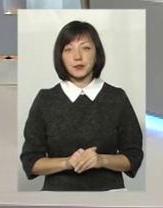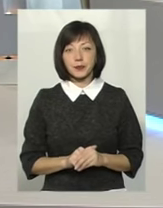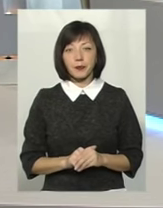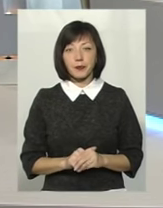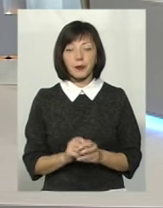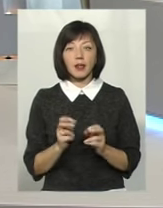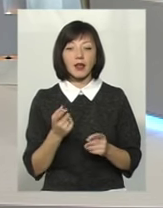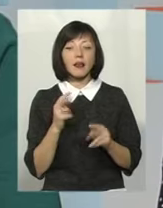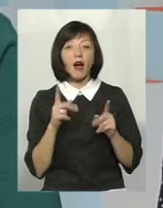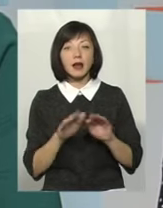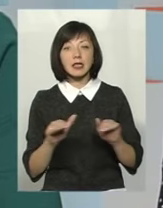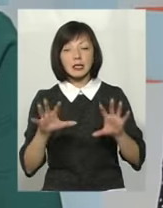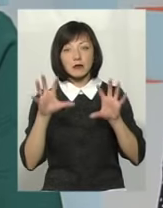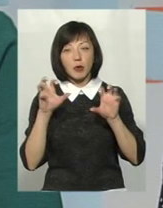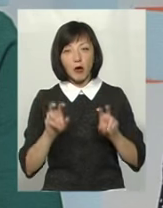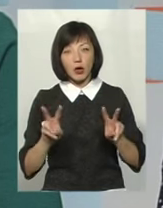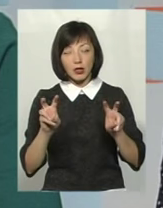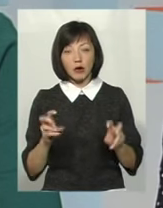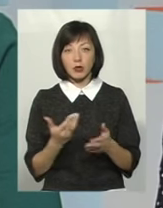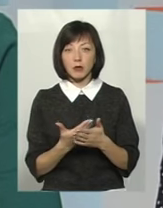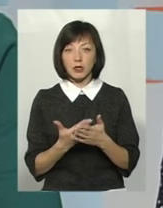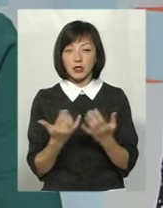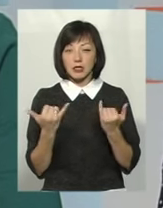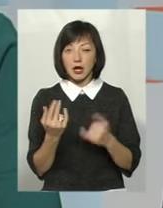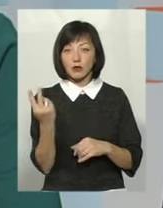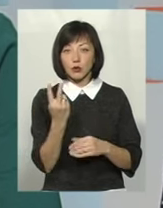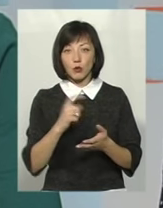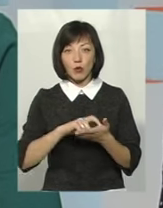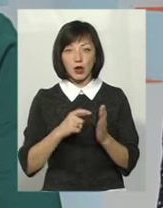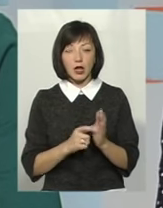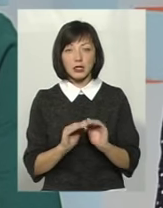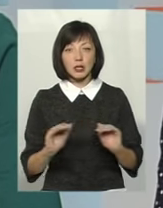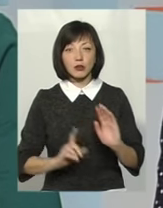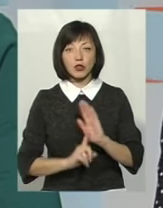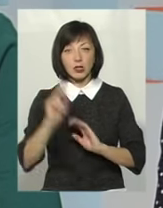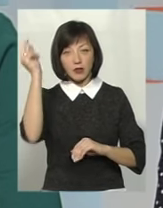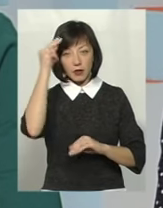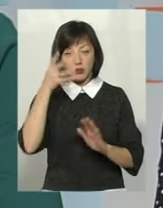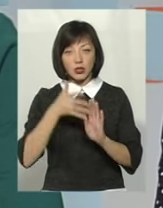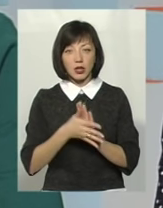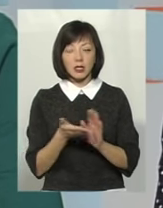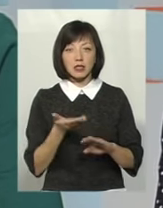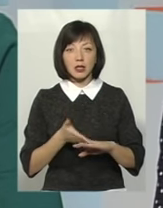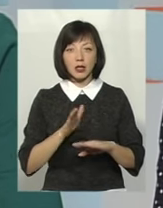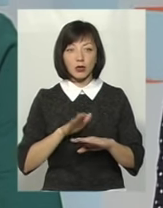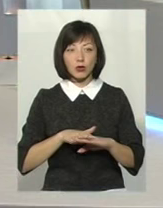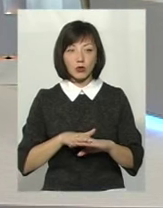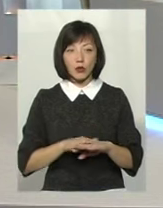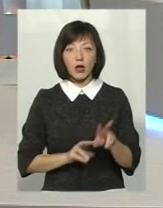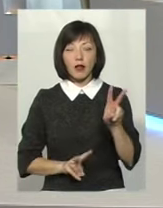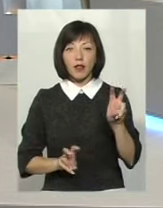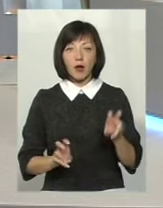від того, як діти сприймають тему. Ось, наприклад, зараз у другому класі діти почали вивчати таку складну тему, як рівняння.